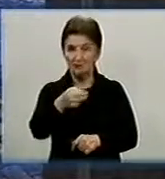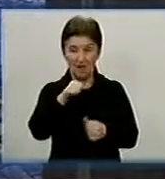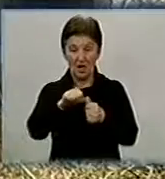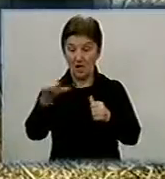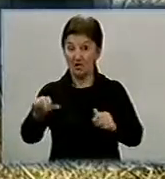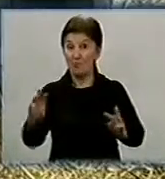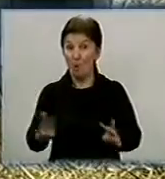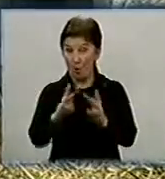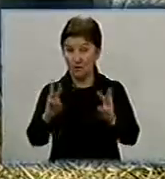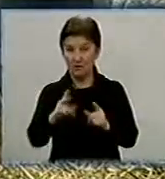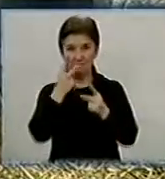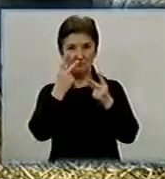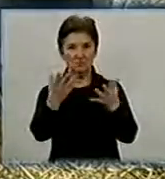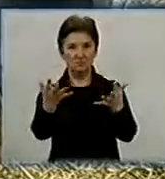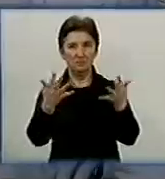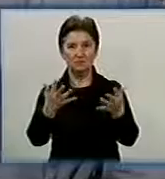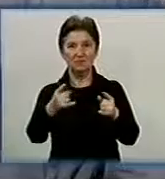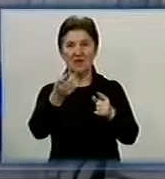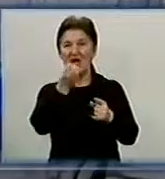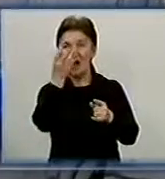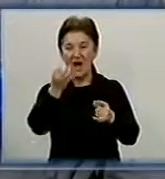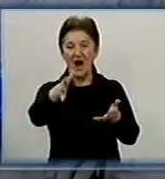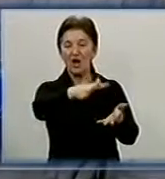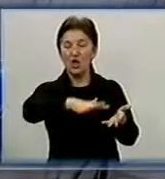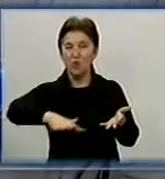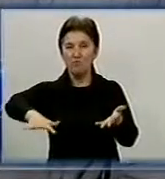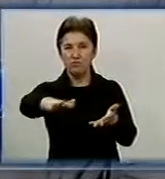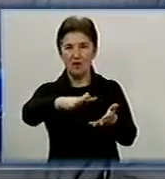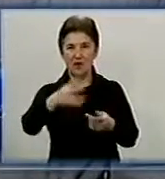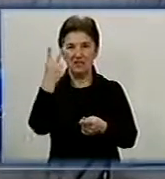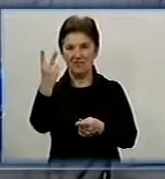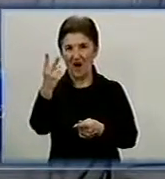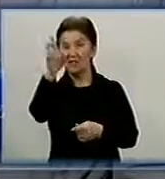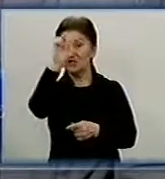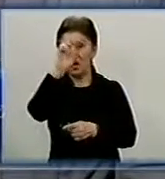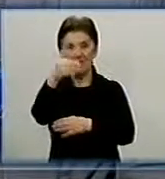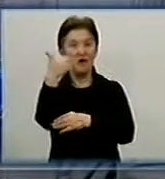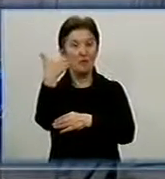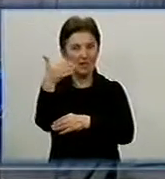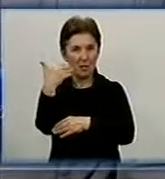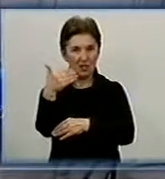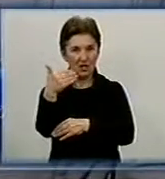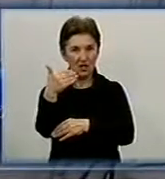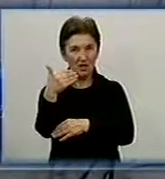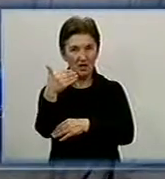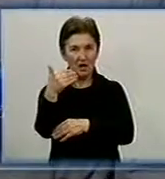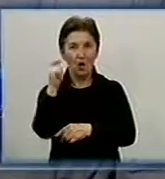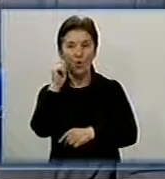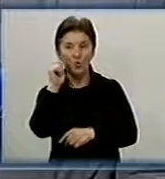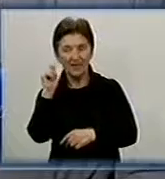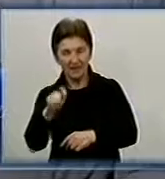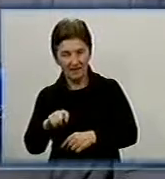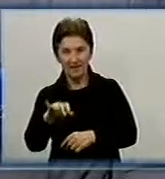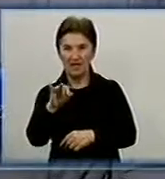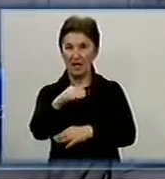чекав ще один сюрприз. На клумбі були два державні прапори, державний прапор України і